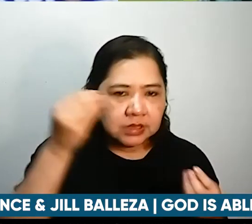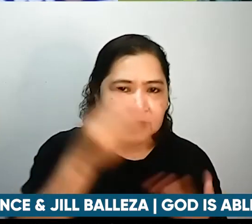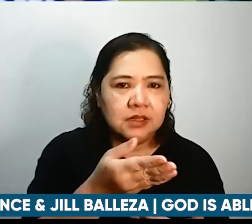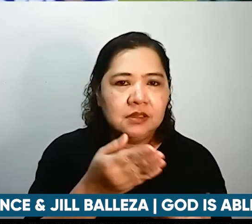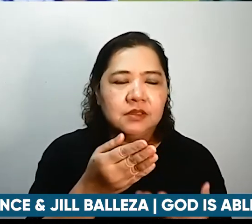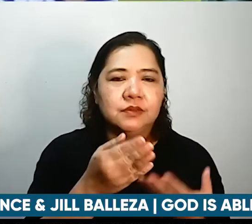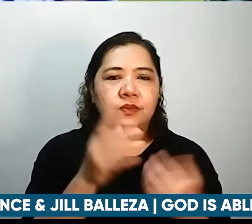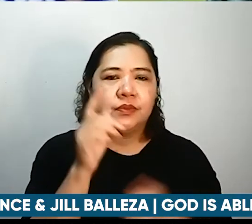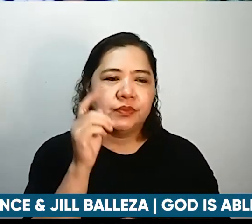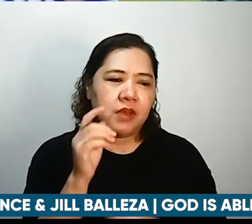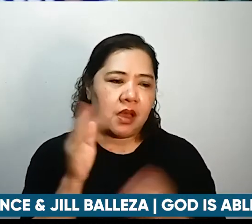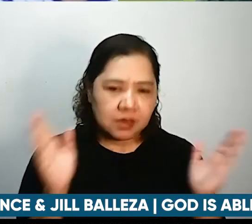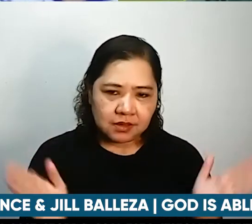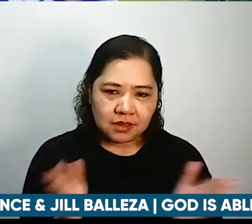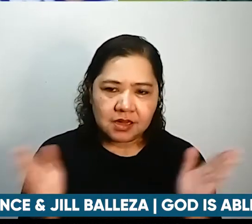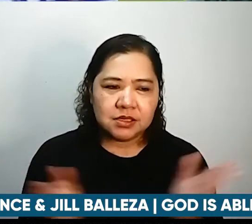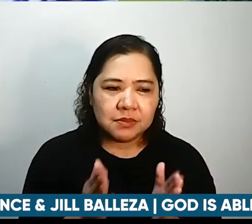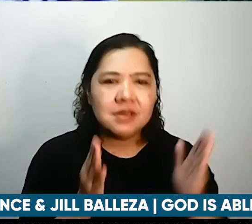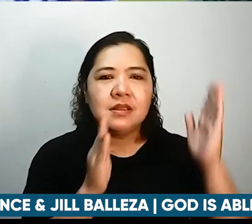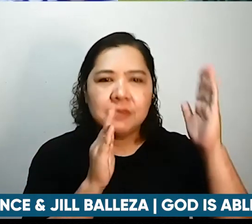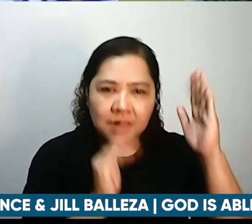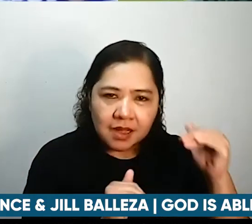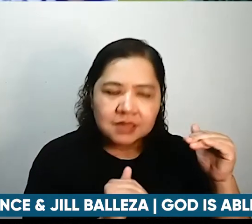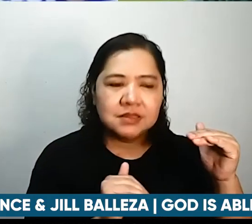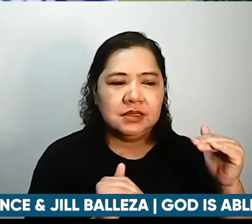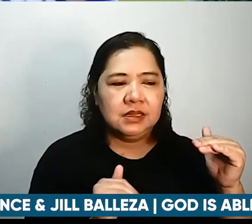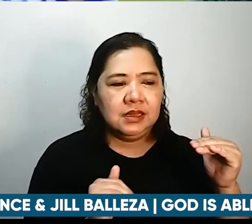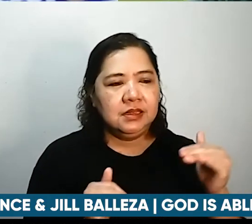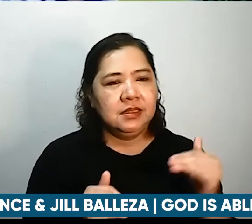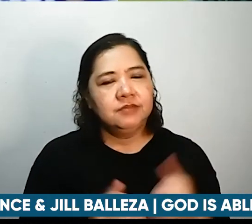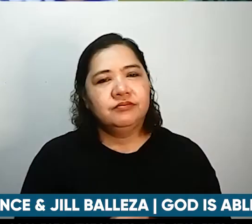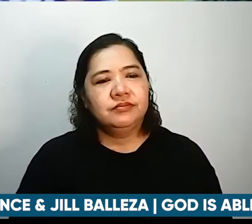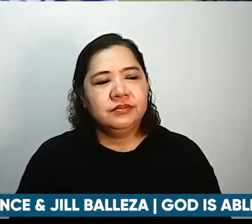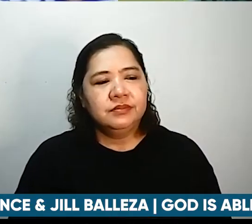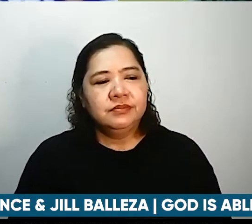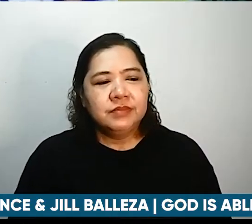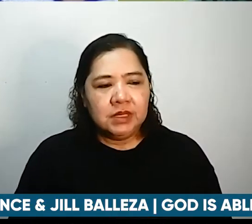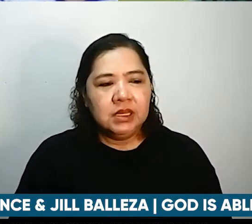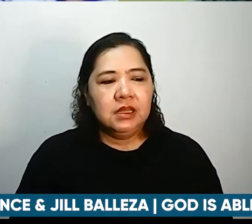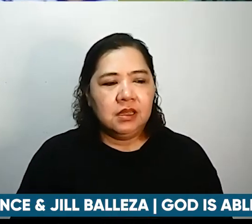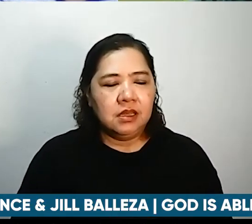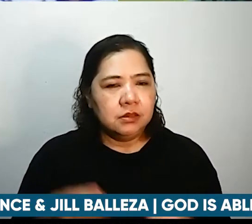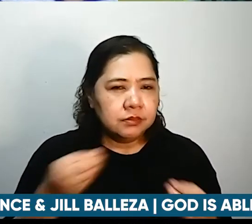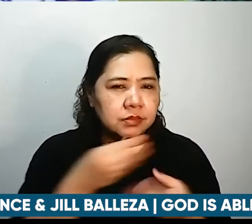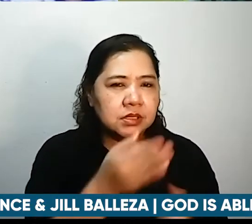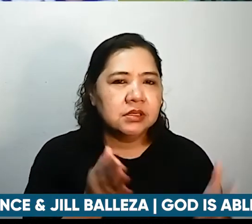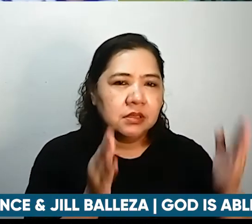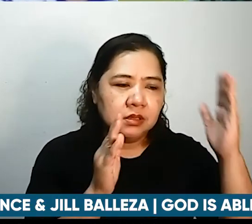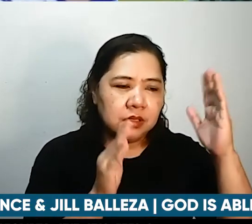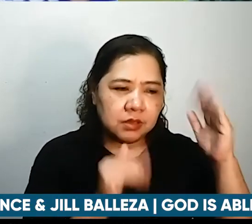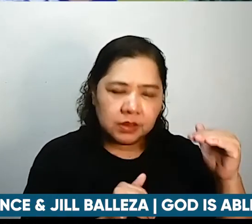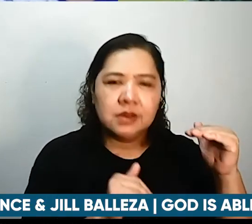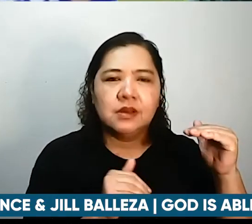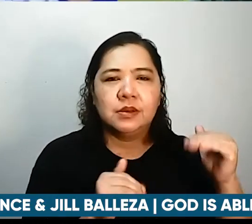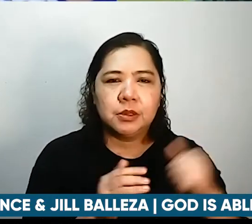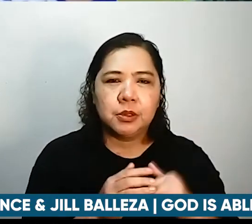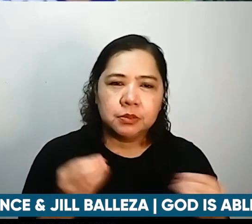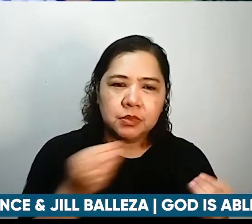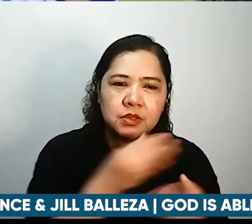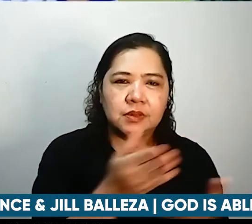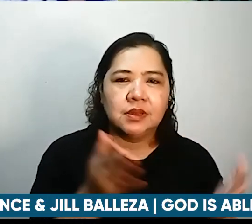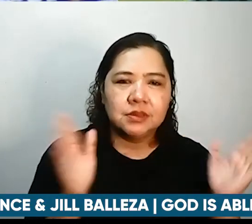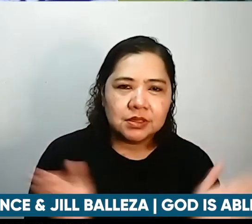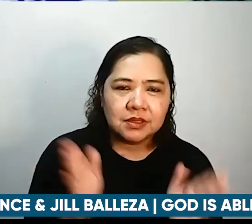encouragement pagbangon pag-asa yun po ang nais natin napabaon pag-asa the precious hope na kailangan na kailangan nating lahat